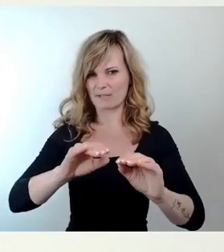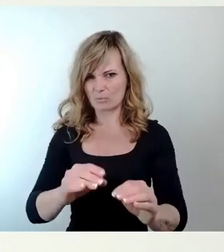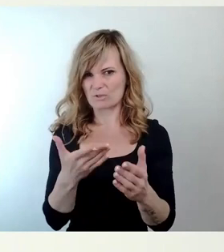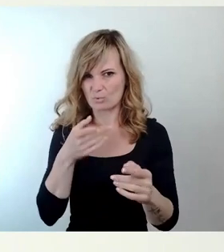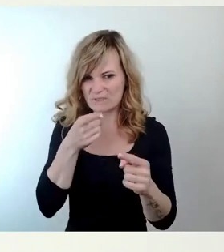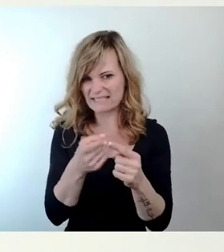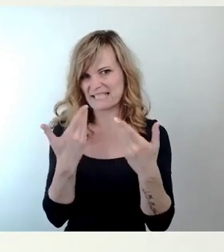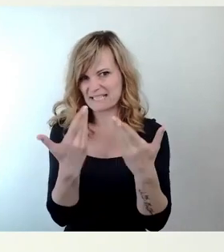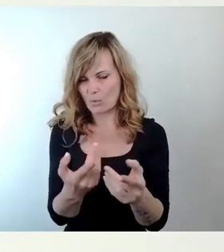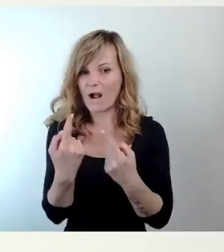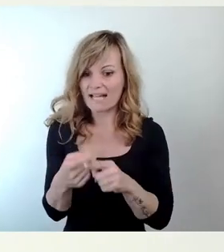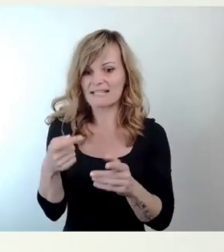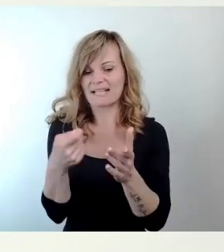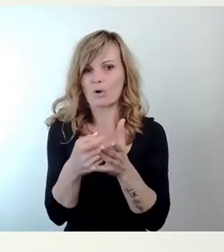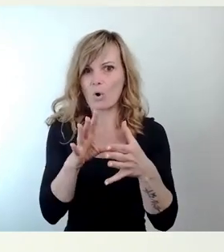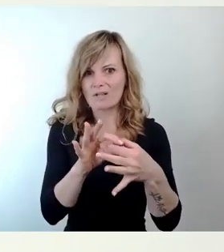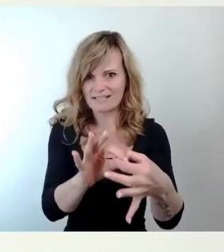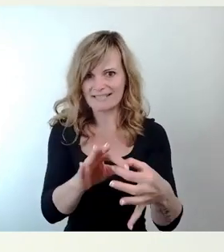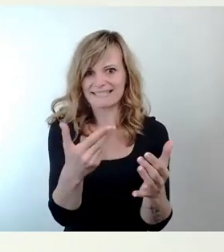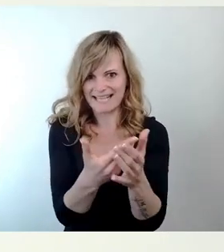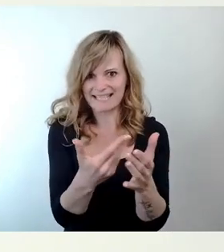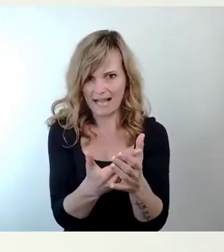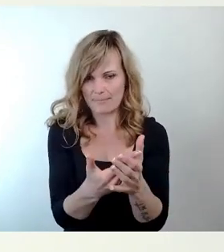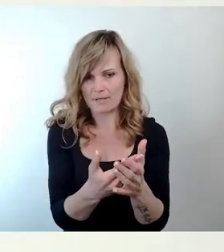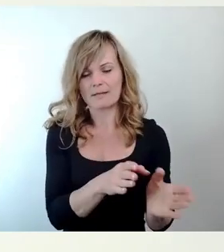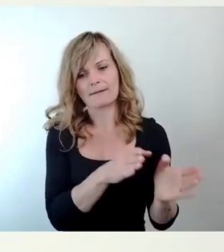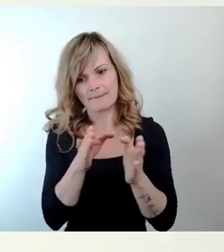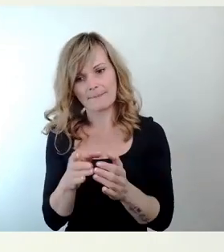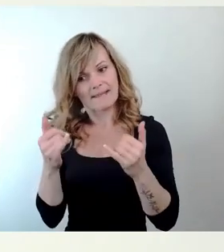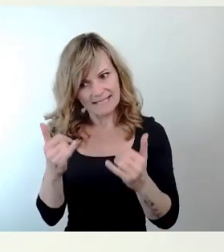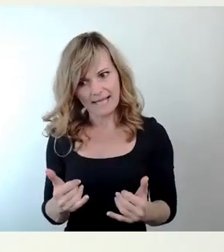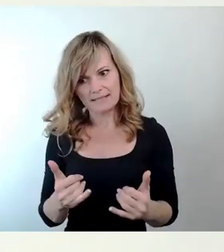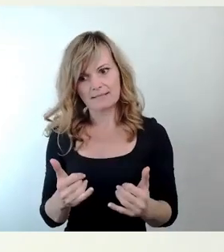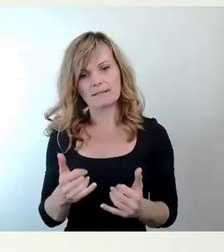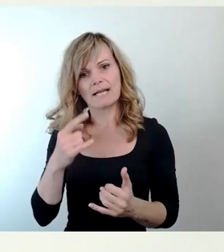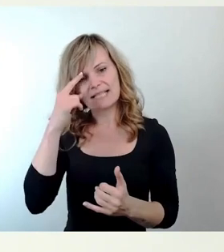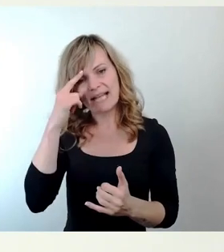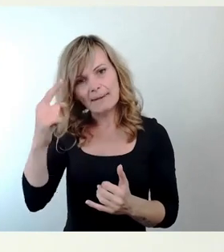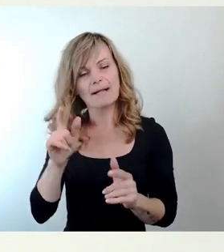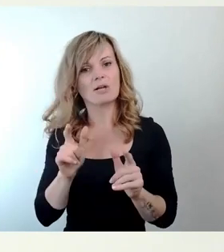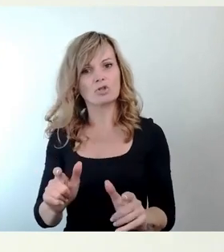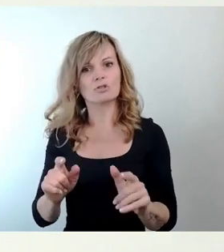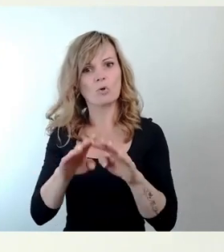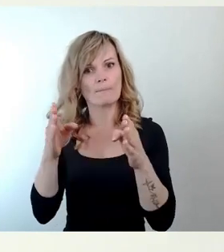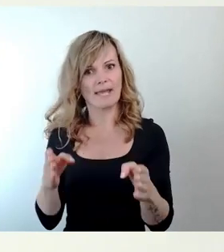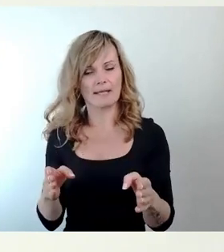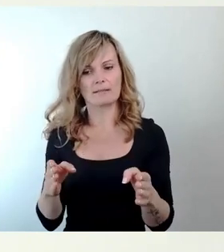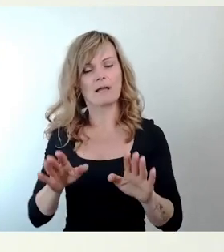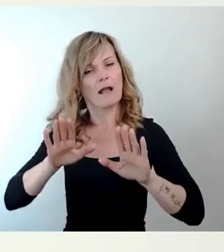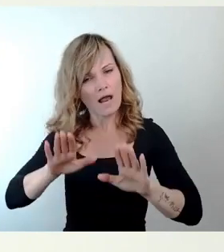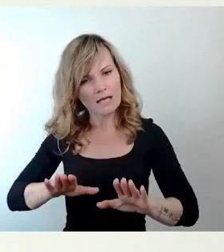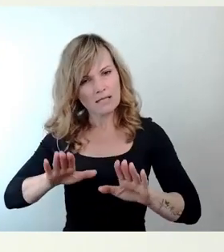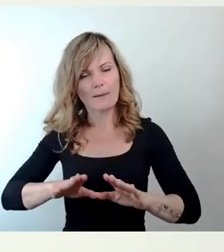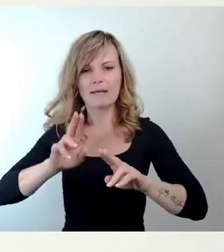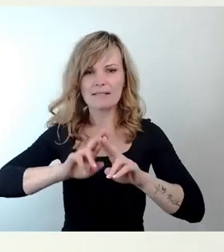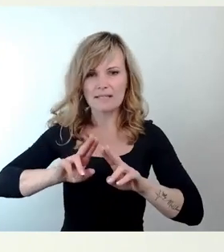Kosten nach sich gezogen. Wir können mit dem denkmalgeschützten Objekt Stück für Stück sanieren, dem Gebäude die